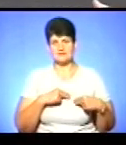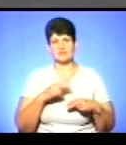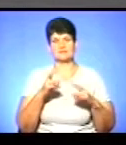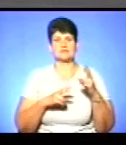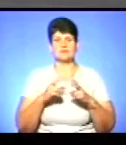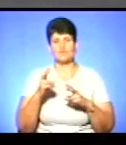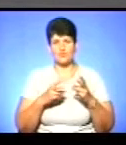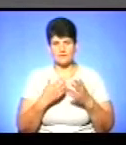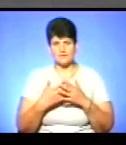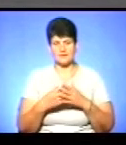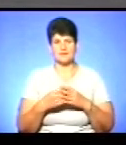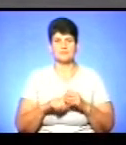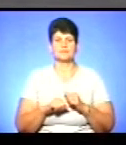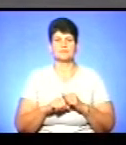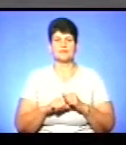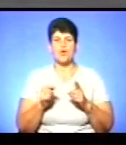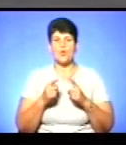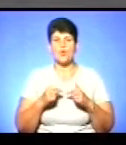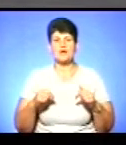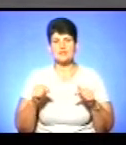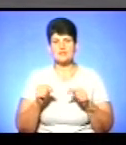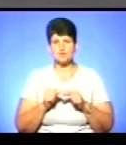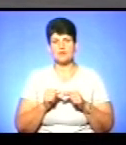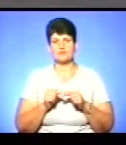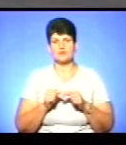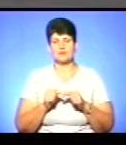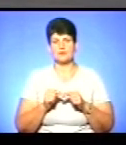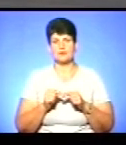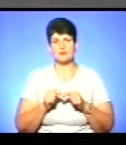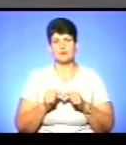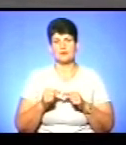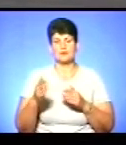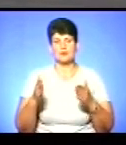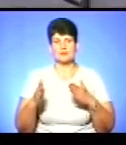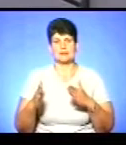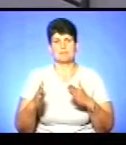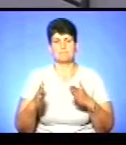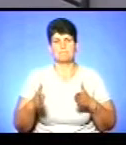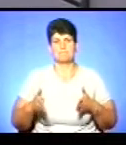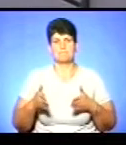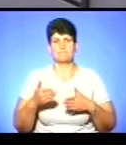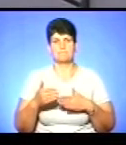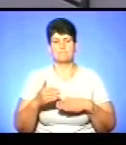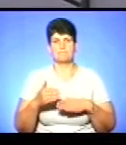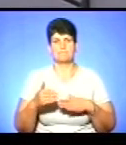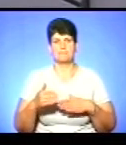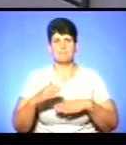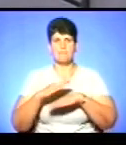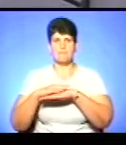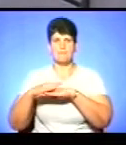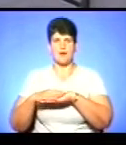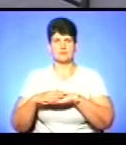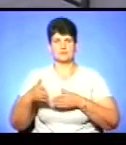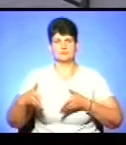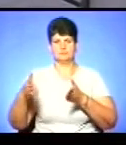фабрики, там більше колективів, в організованих таких коробках, просторах, де парти рівно стоять під лінійку, коли є чітка